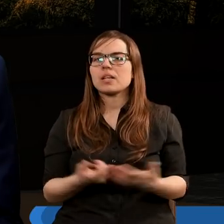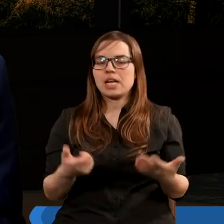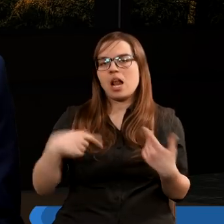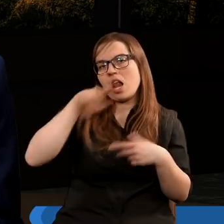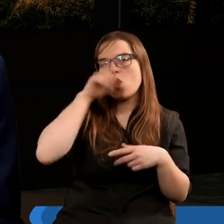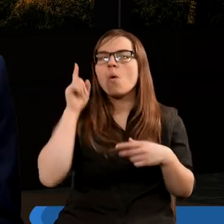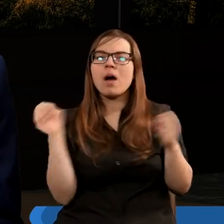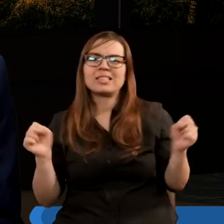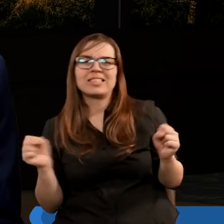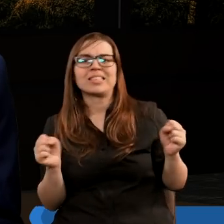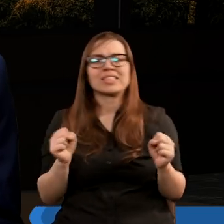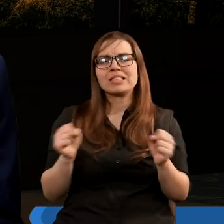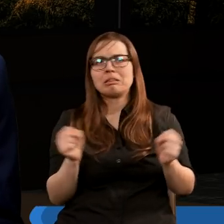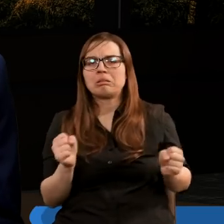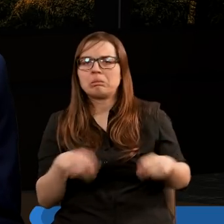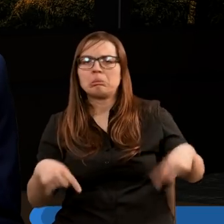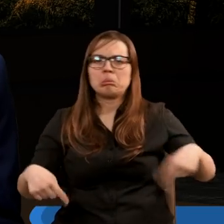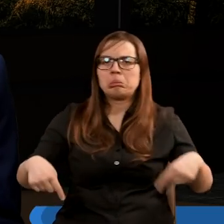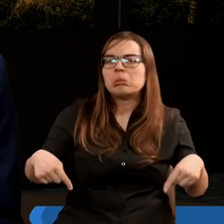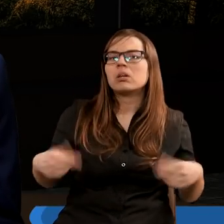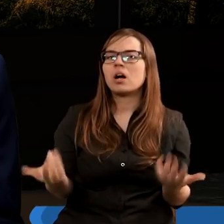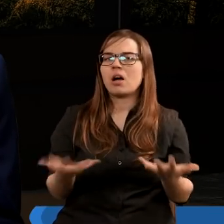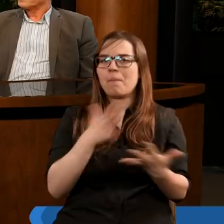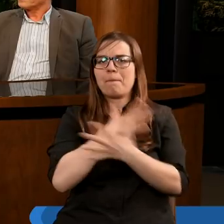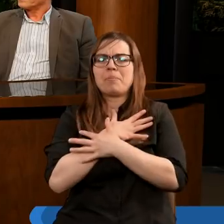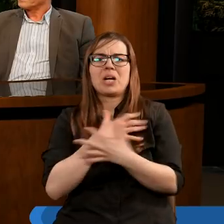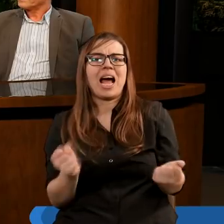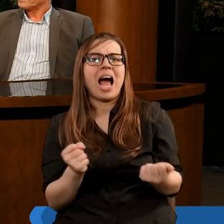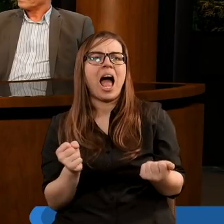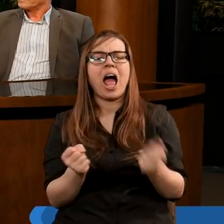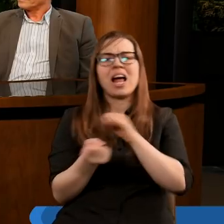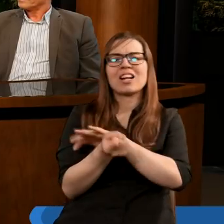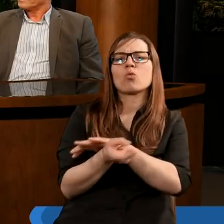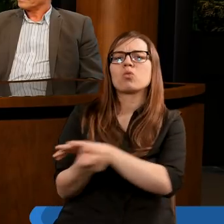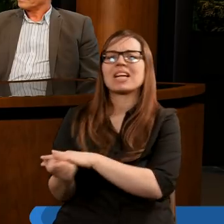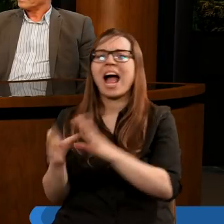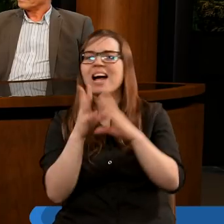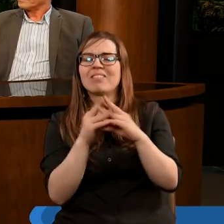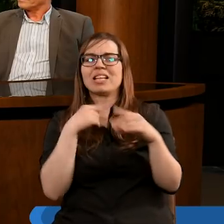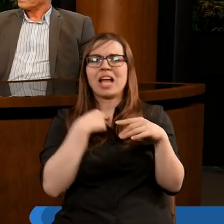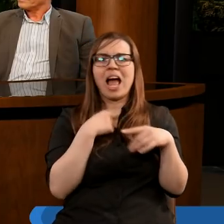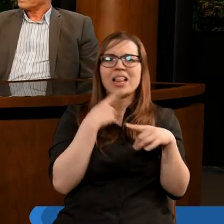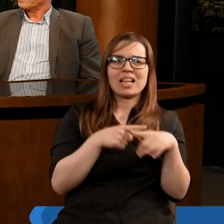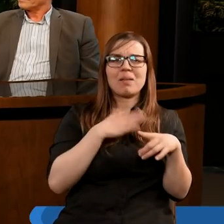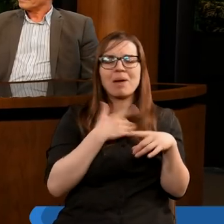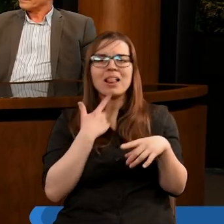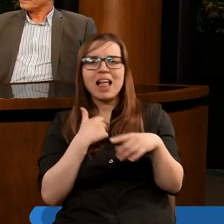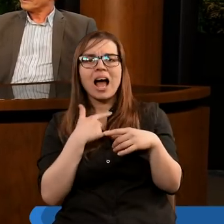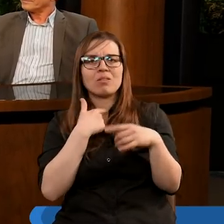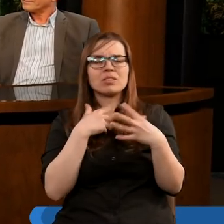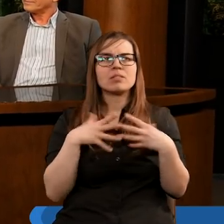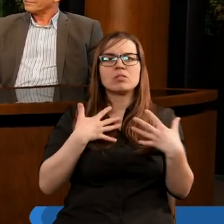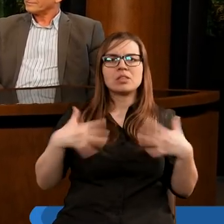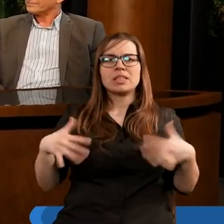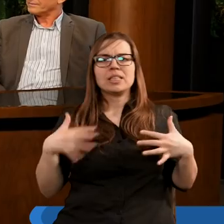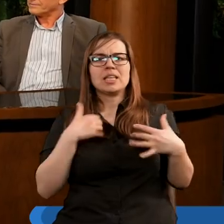są bojaźliwi, co też Boga potępia, oni są przerażeni skutkami własnych decyzji, uzależnieniami, mają do nich tak